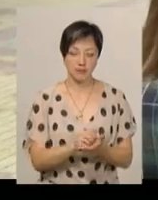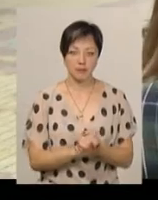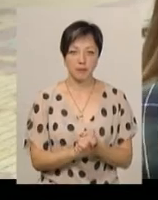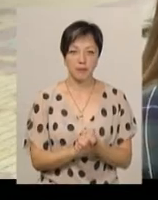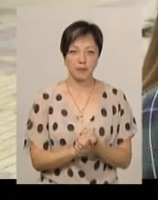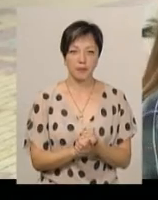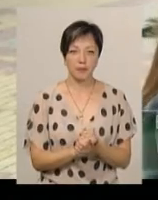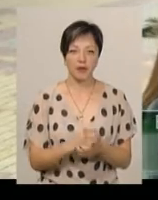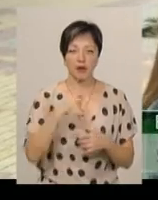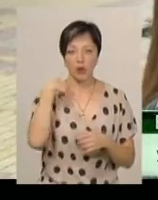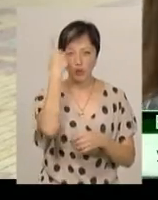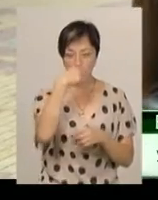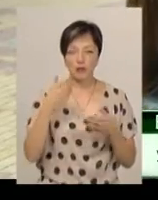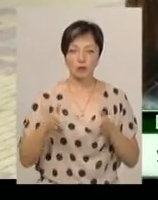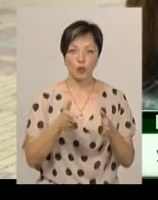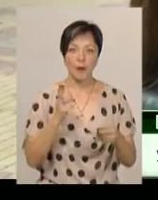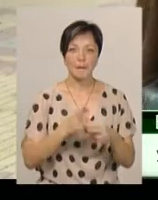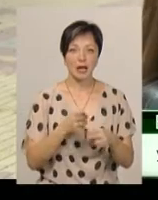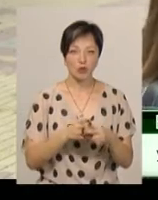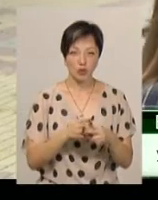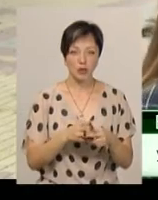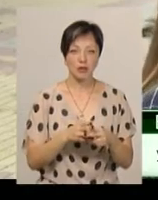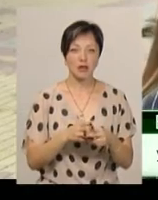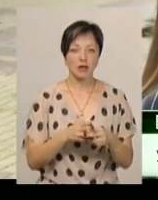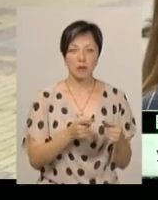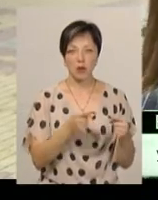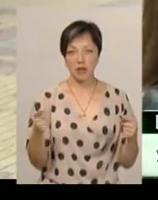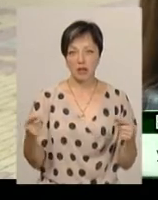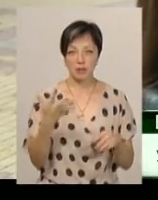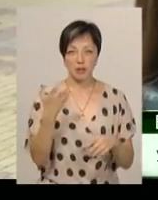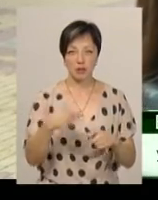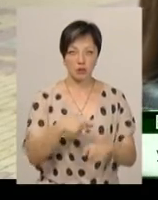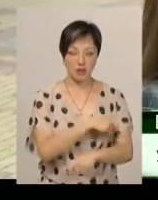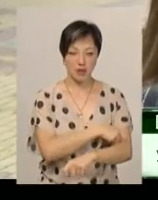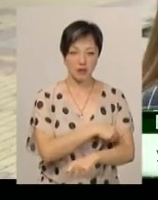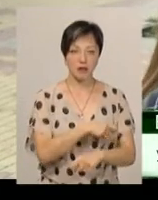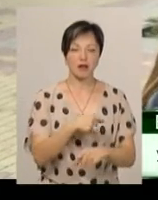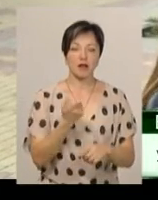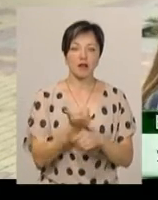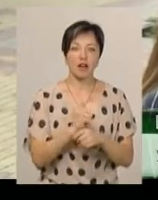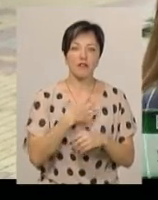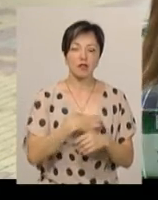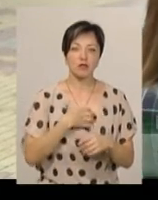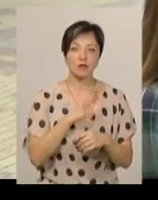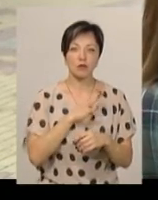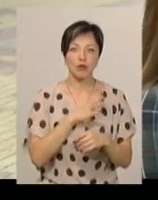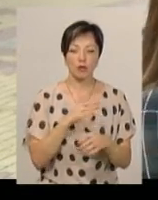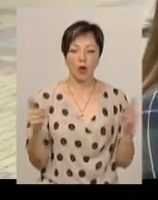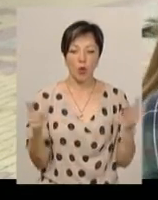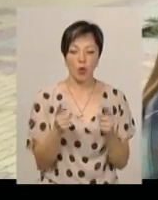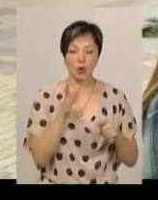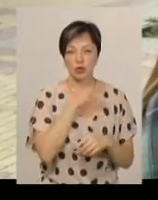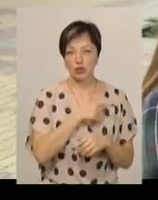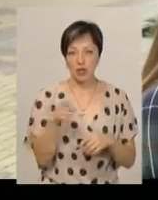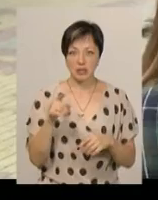У час особистого смузі перешкод і протягністю близько 300 метрів найважливішим було прийти за найкоротший